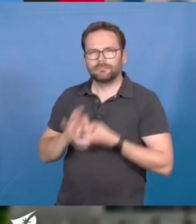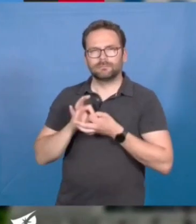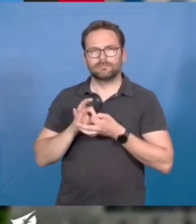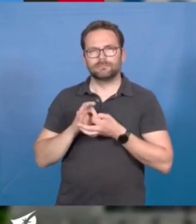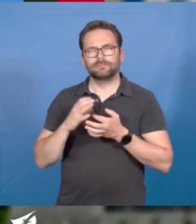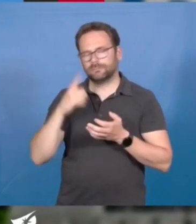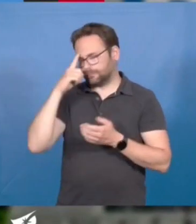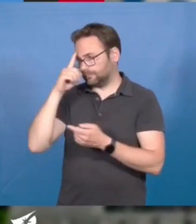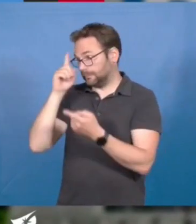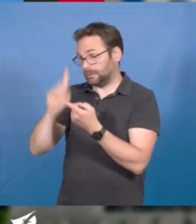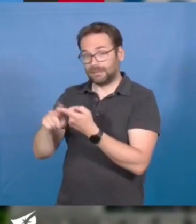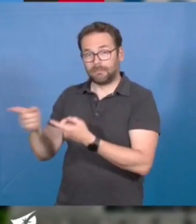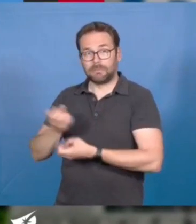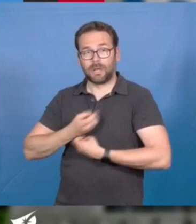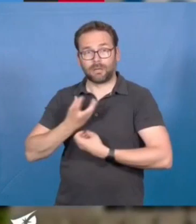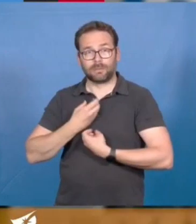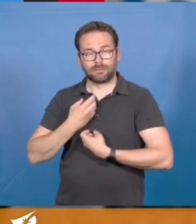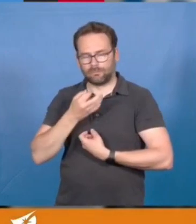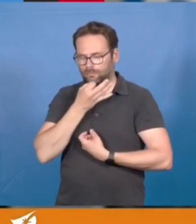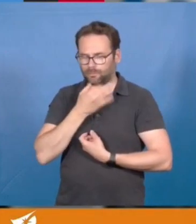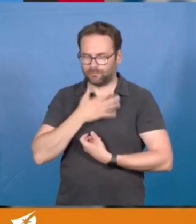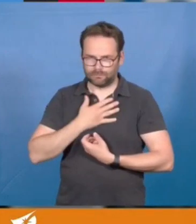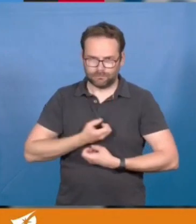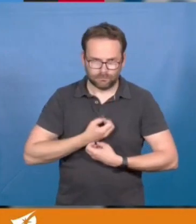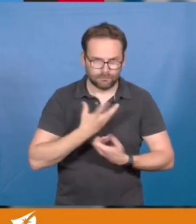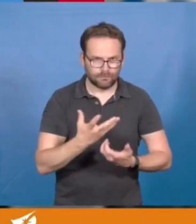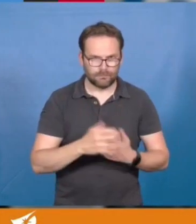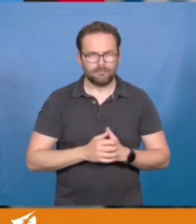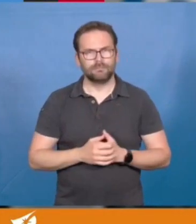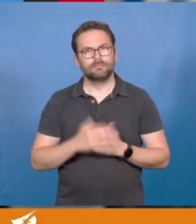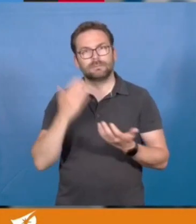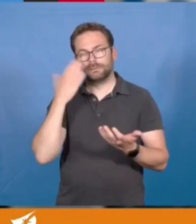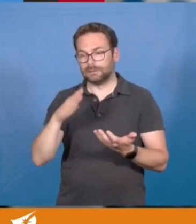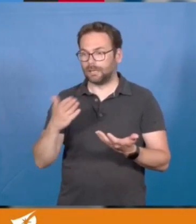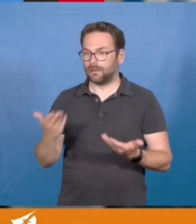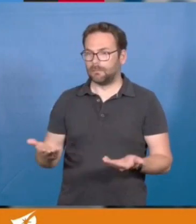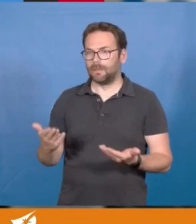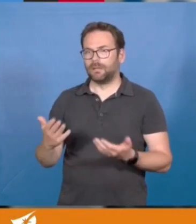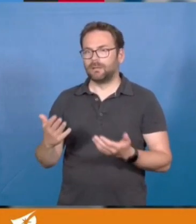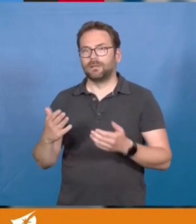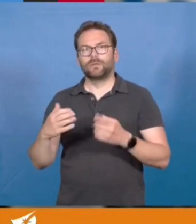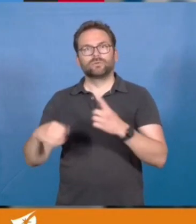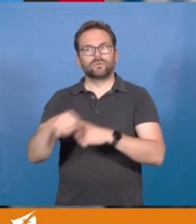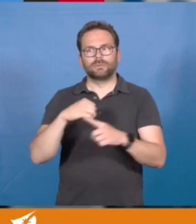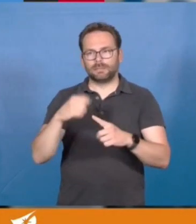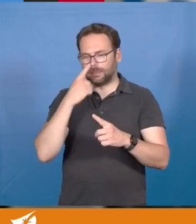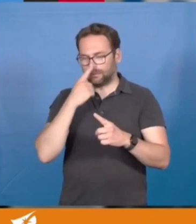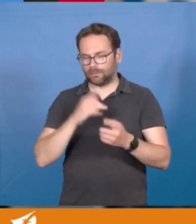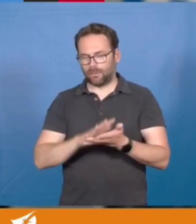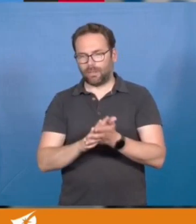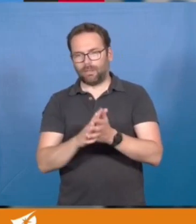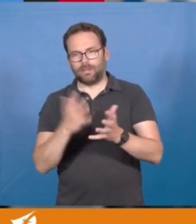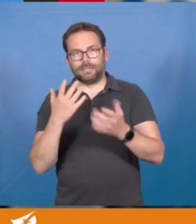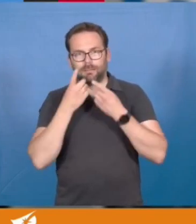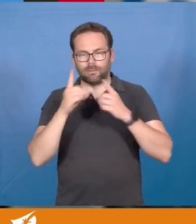thématique qu'elle vient d'évoquer. Nous le savons, un vent mauvais souffle sur notre société et notre démocratie.